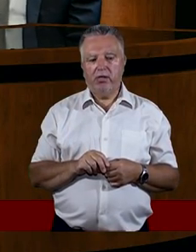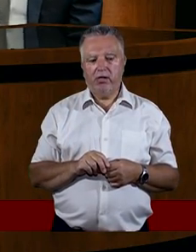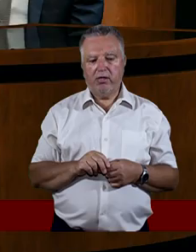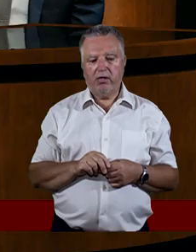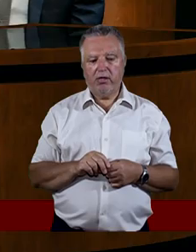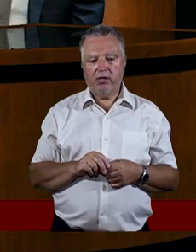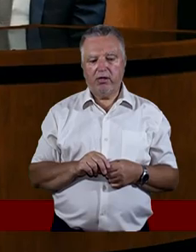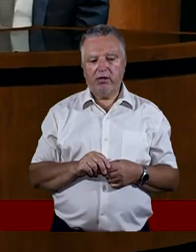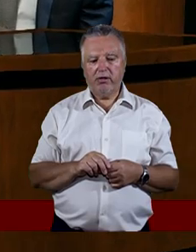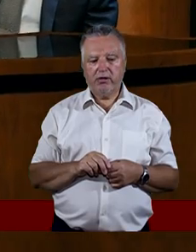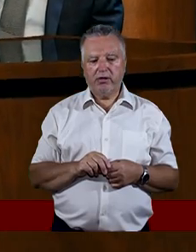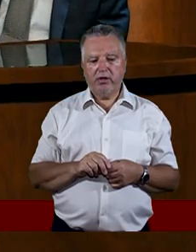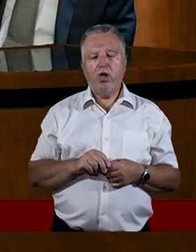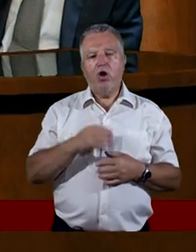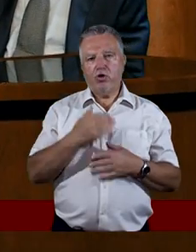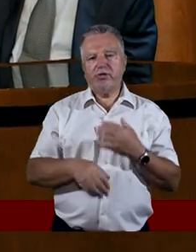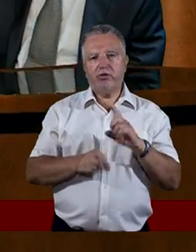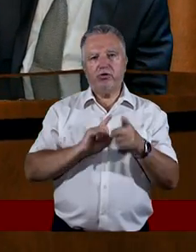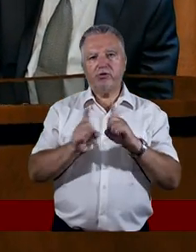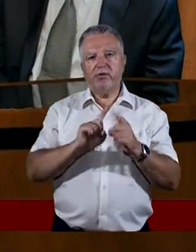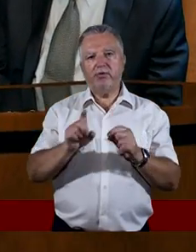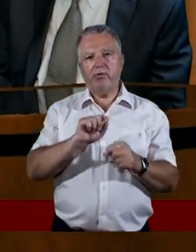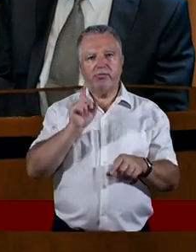dosłownie w tamtym tygodniu miałam rozmowę z kolegą,